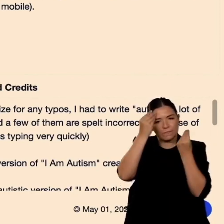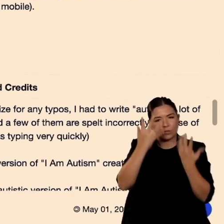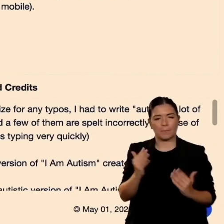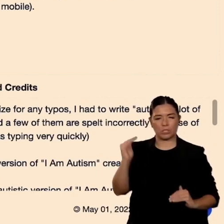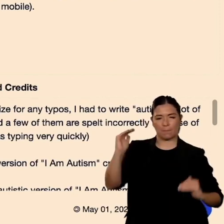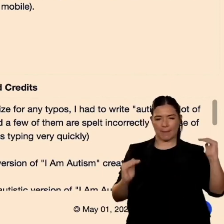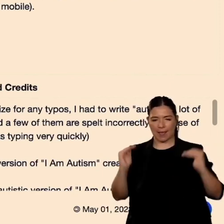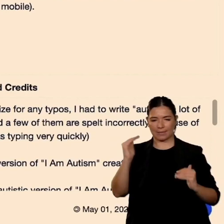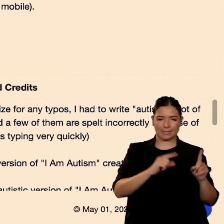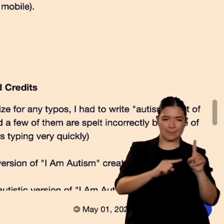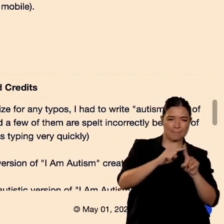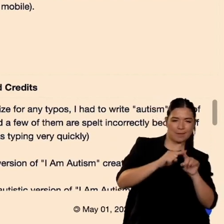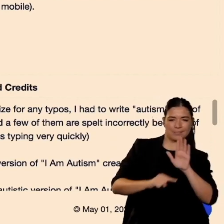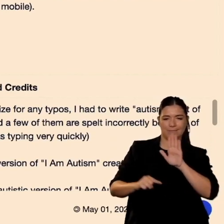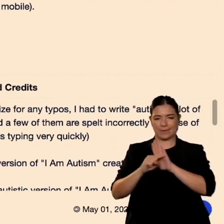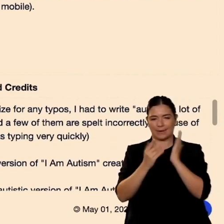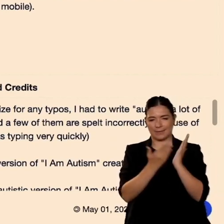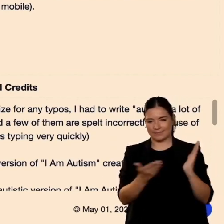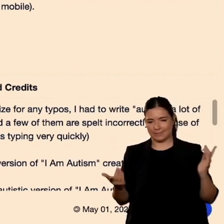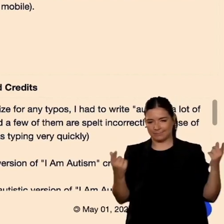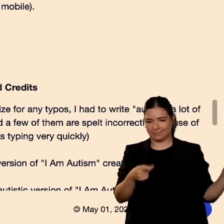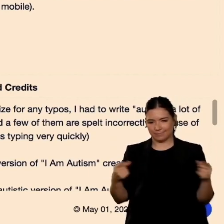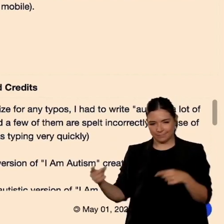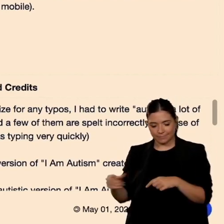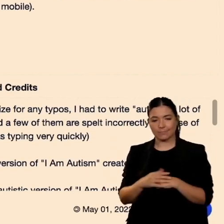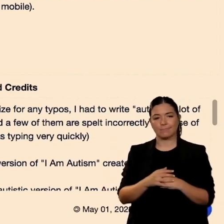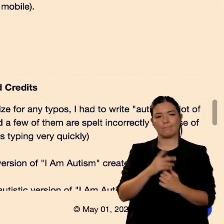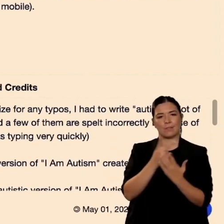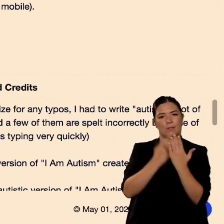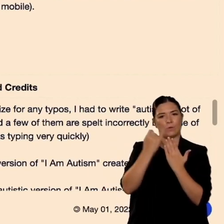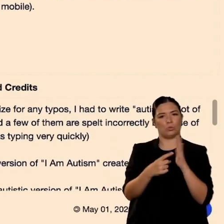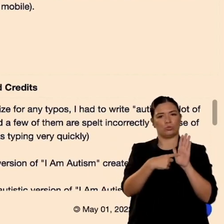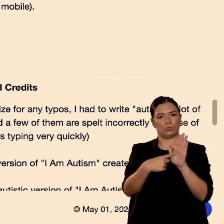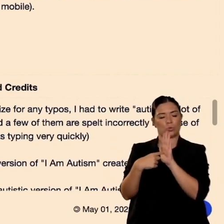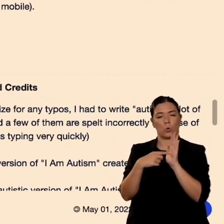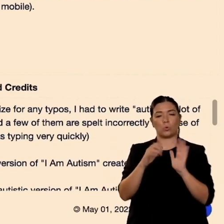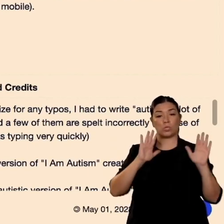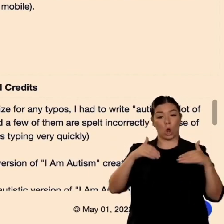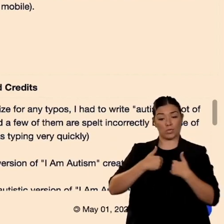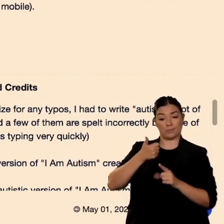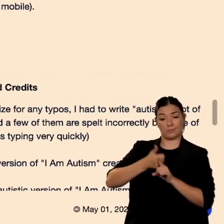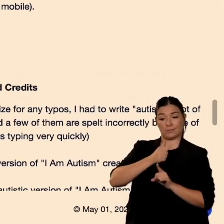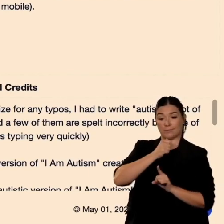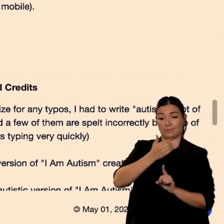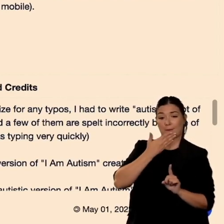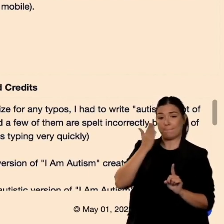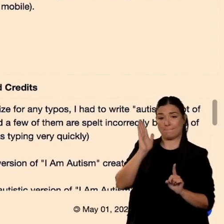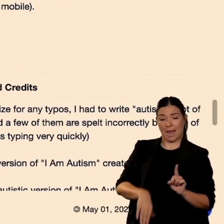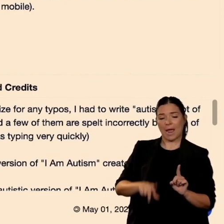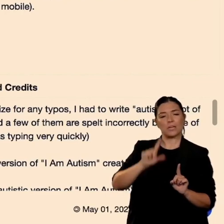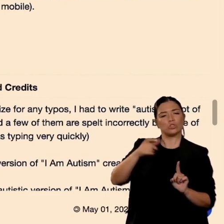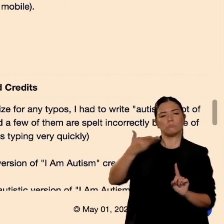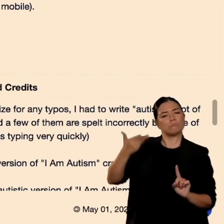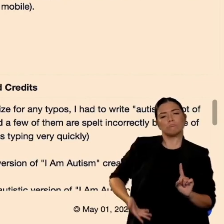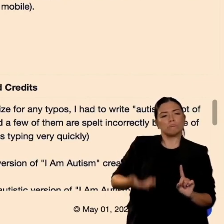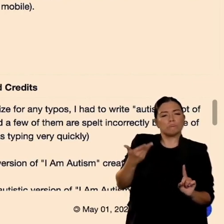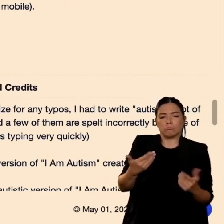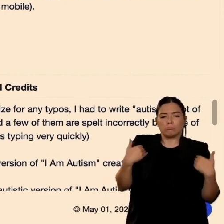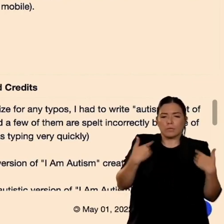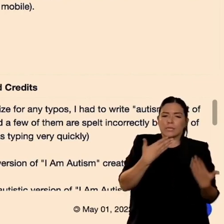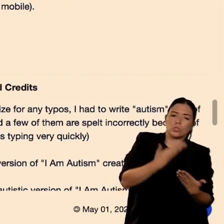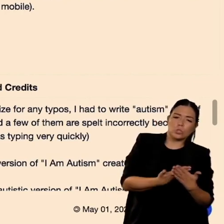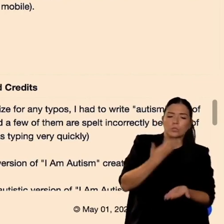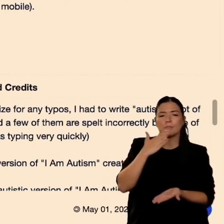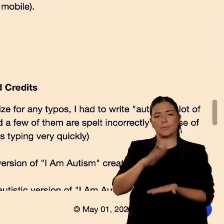che tutto questo sia cattivo o buono mi piace questo progetto per tutto quello che implica perché credo che la comunità